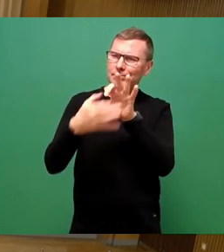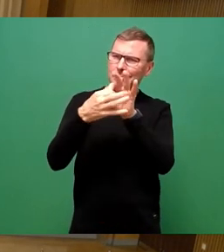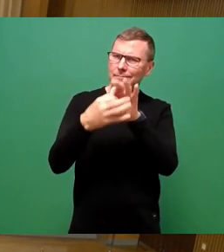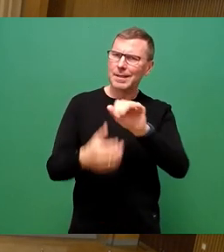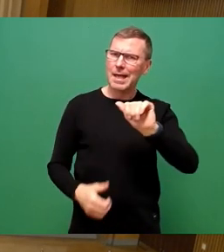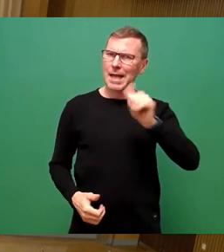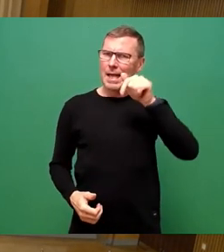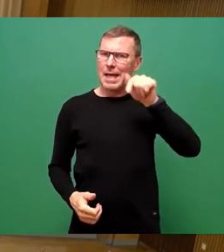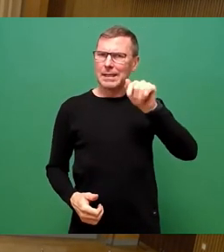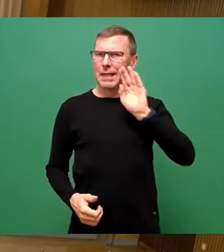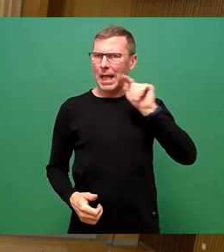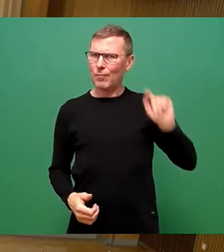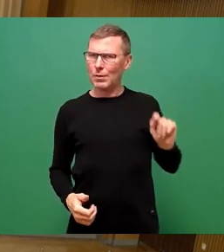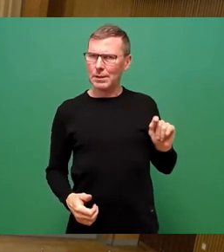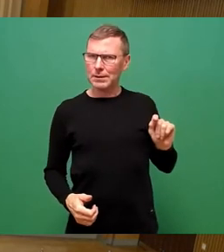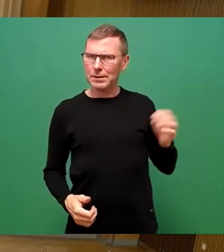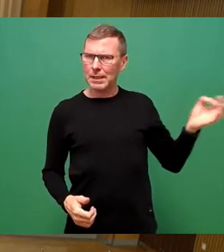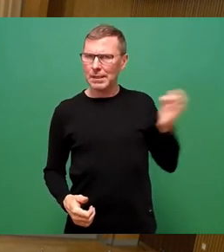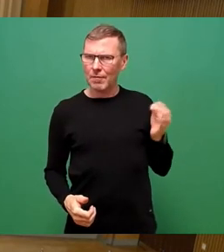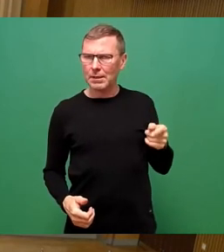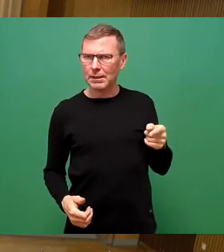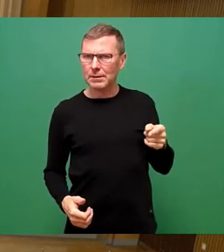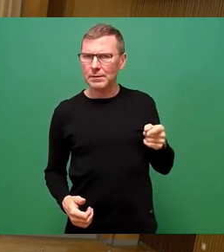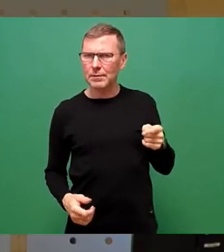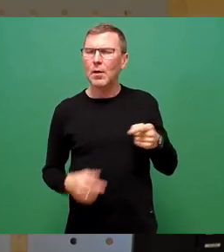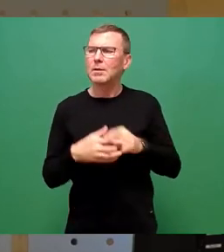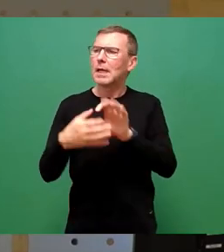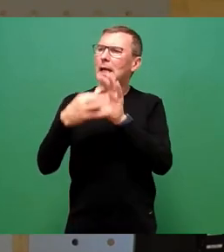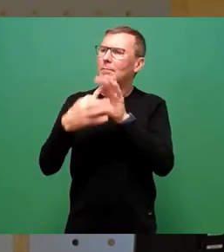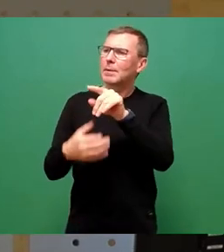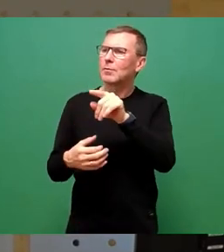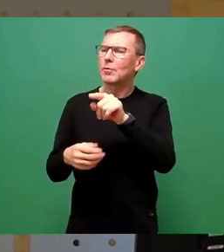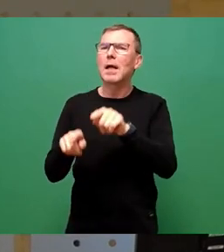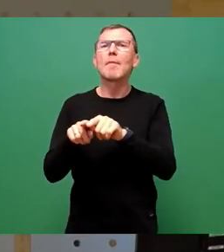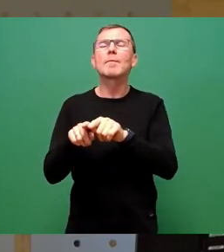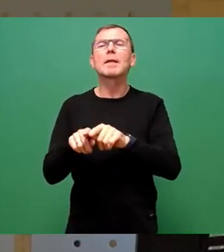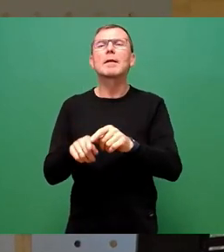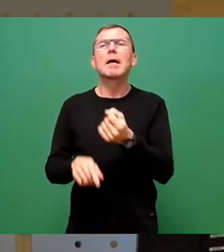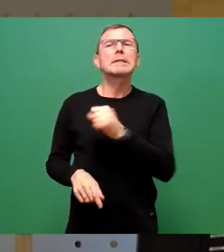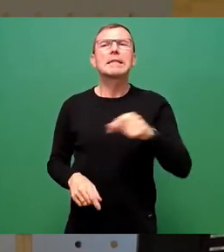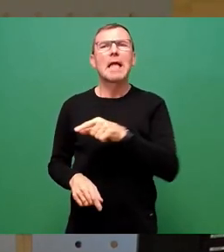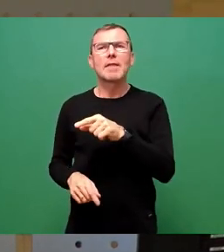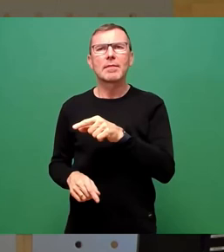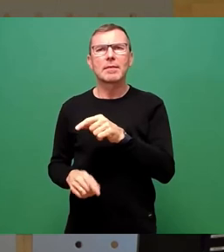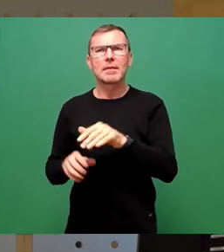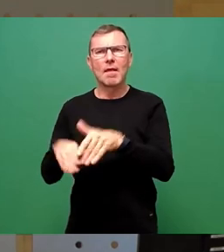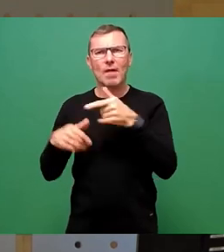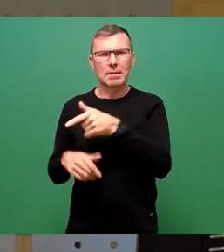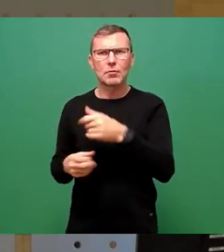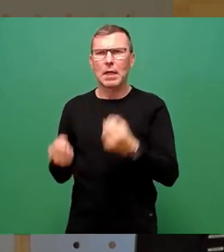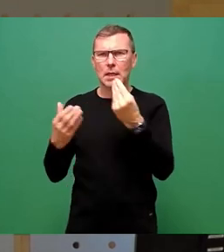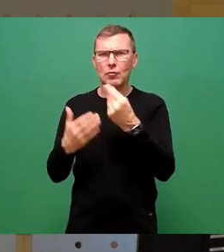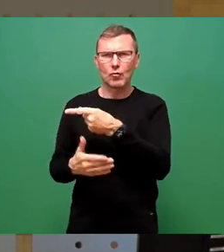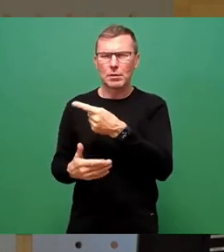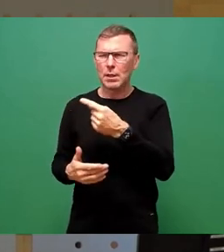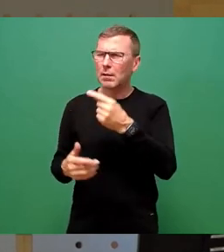Einwohnerin, die hier Fragen gestellt hat und auch in Bezug auf die Dissidentenfraktion, die kürzlich eine Aktuelle Stunde mit dem Titel, wenn ich mich